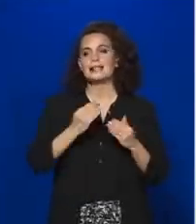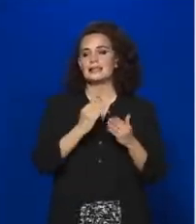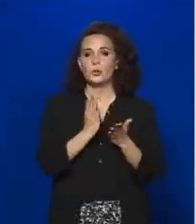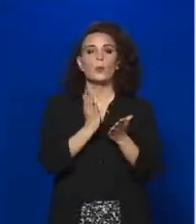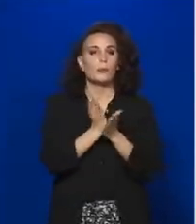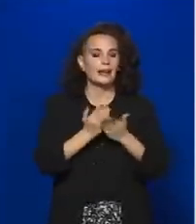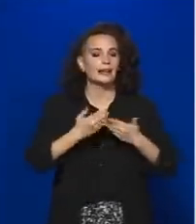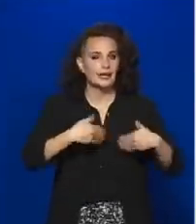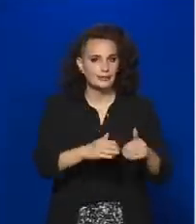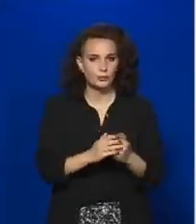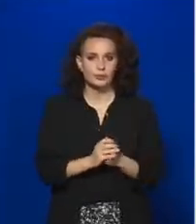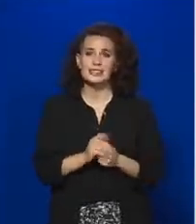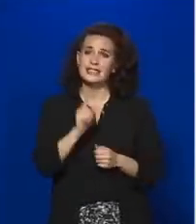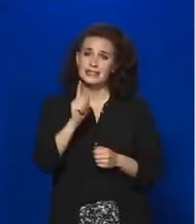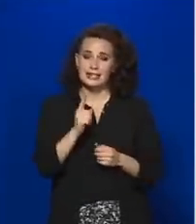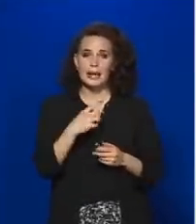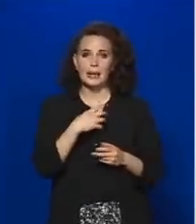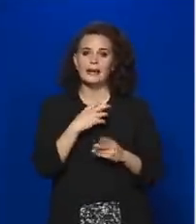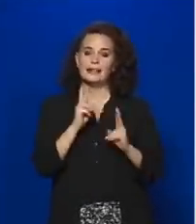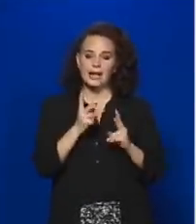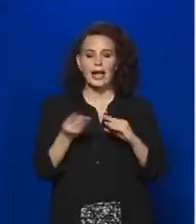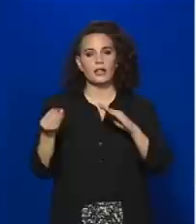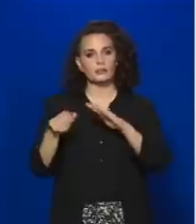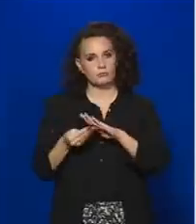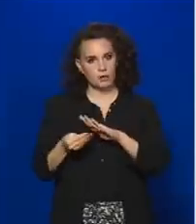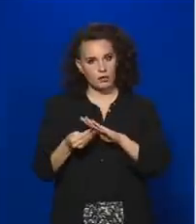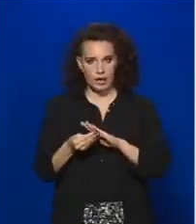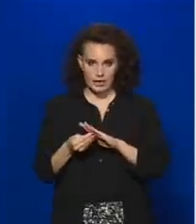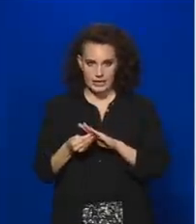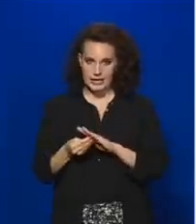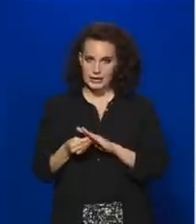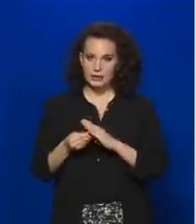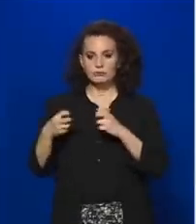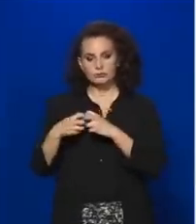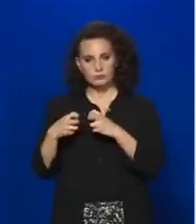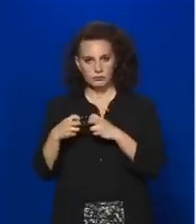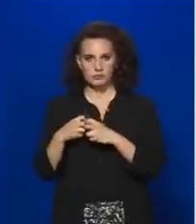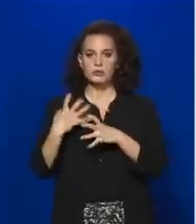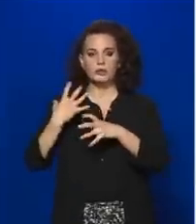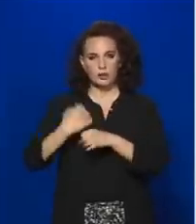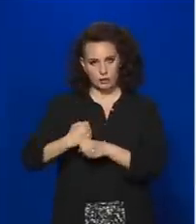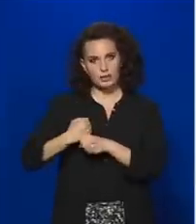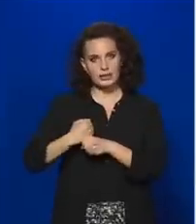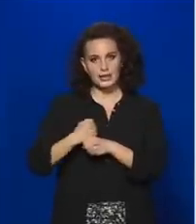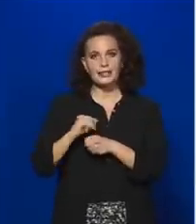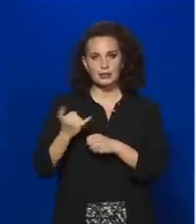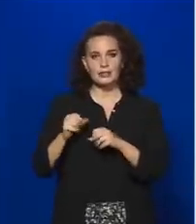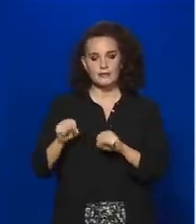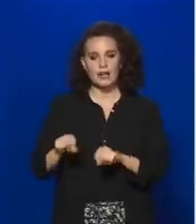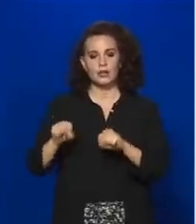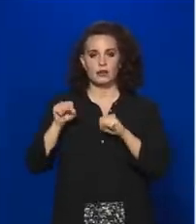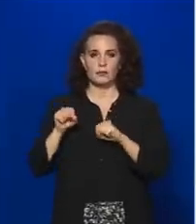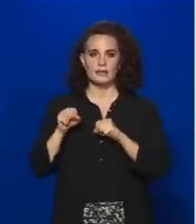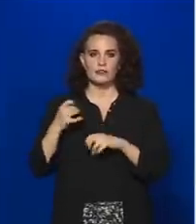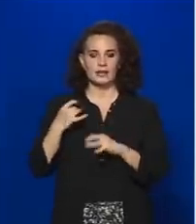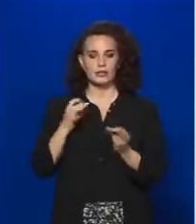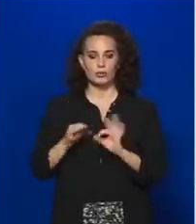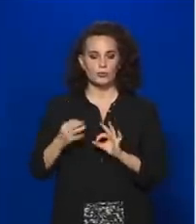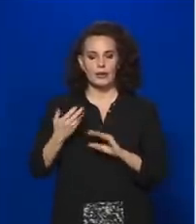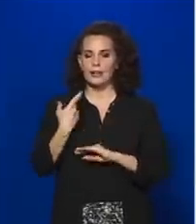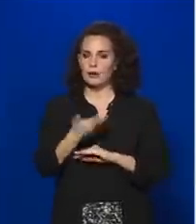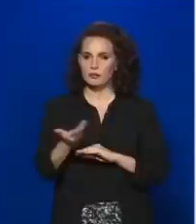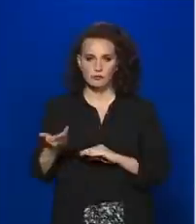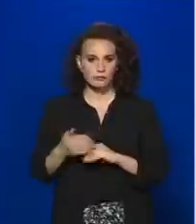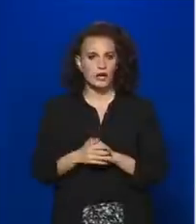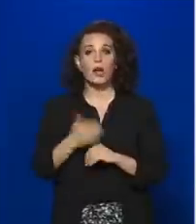azt a mozgásteret az egészségügynek fel kell tartani, és ezt a felhatalmazást is az egészségügynek kell kapni, hogy bármikor, hogyha